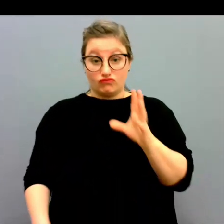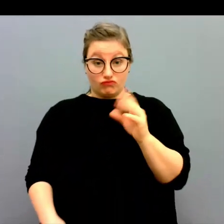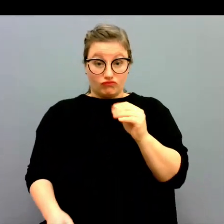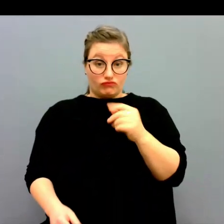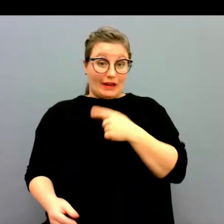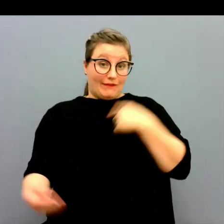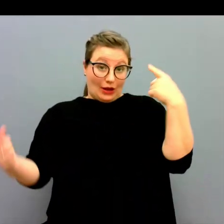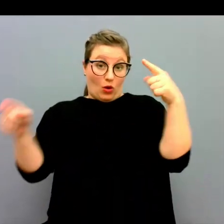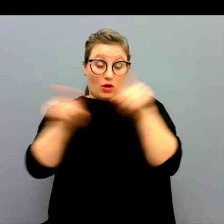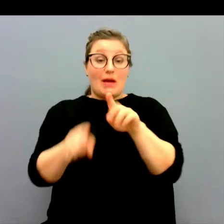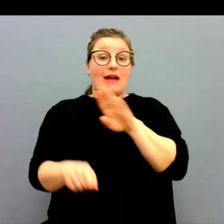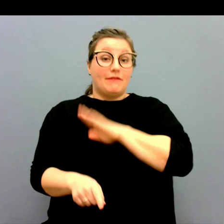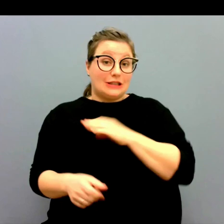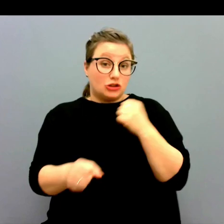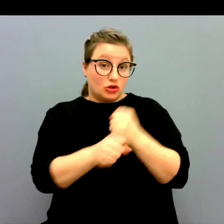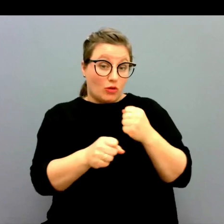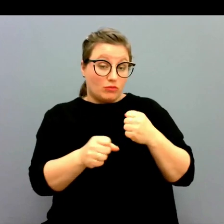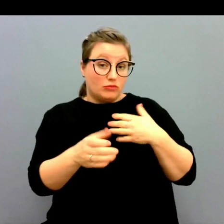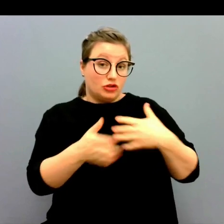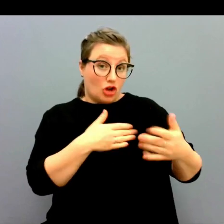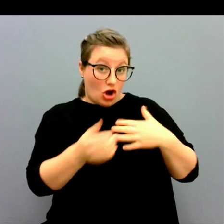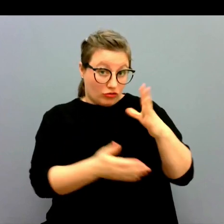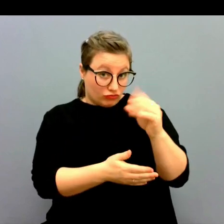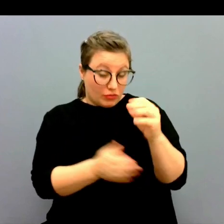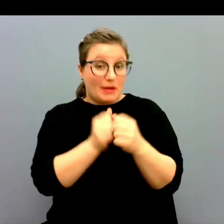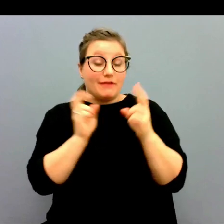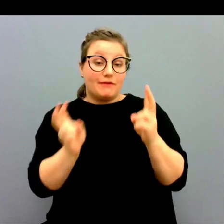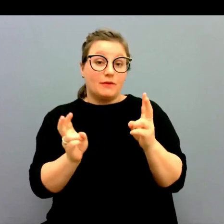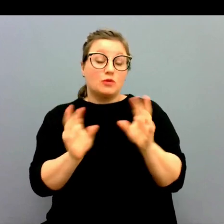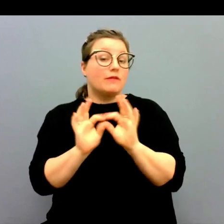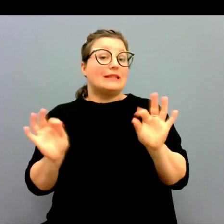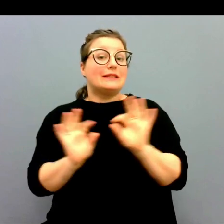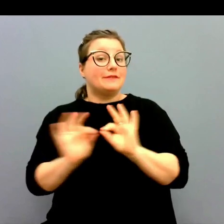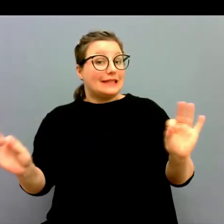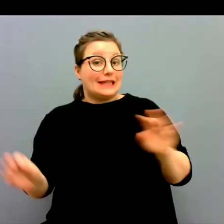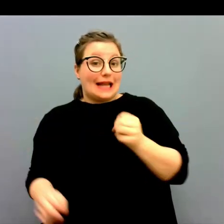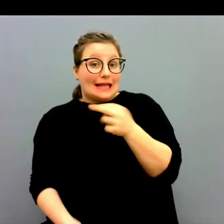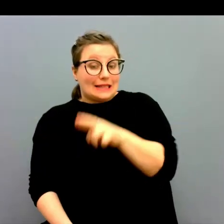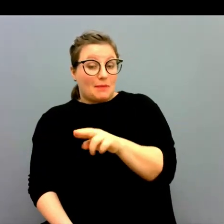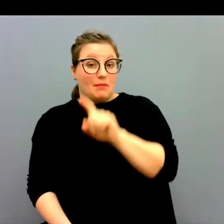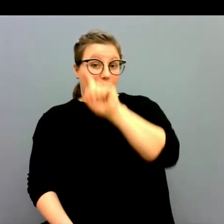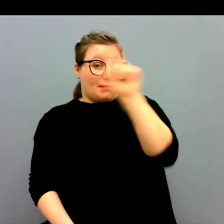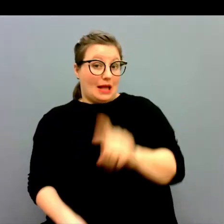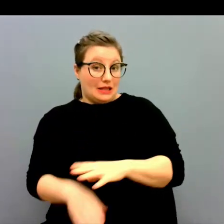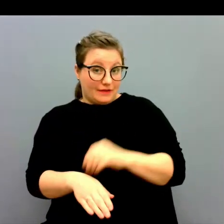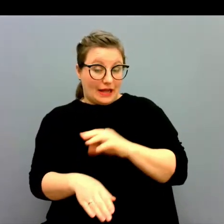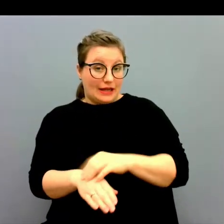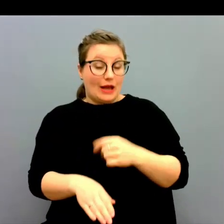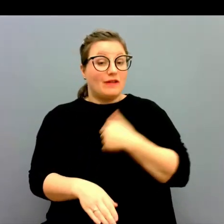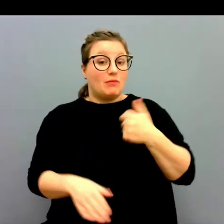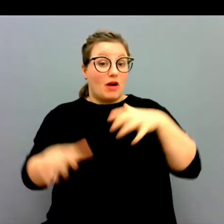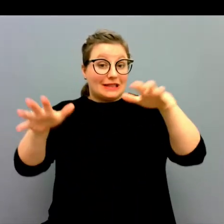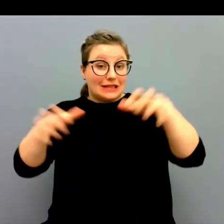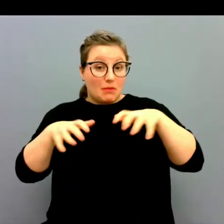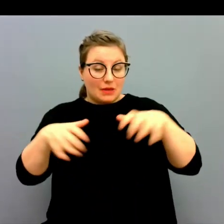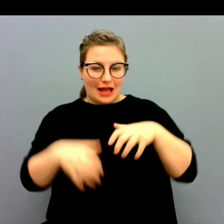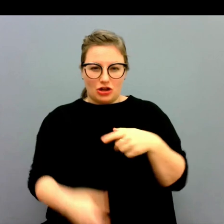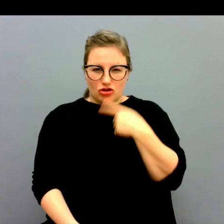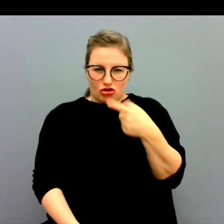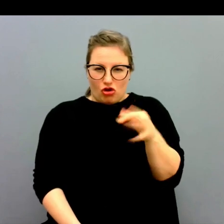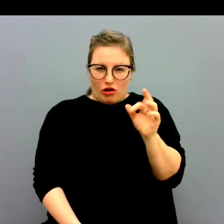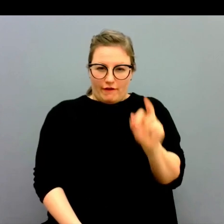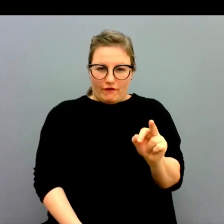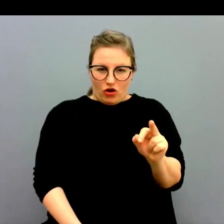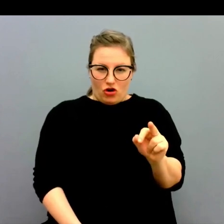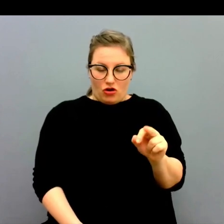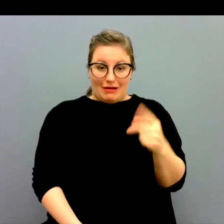det finns också goda exempel ute i landet. det här behöver vi samla. Bland annat så har vi